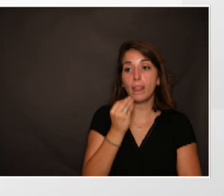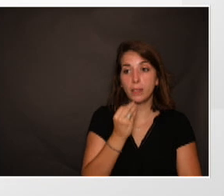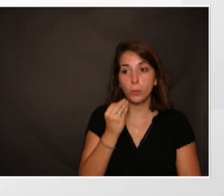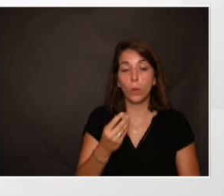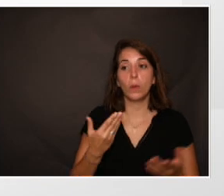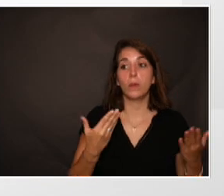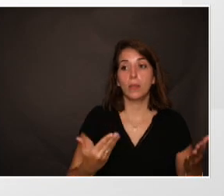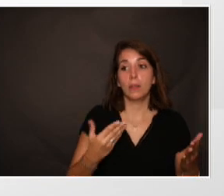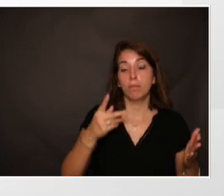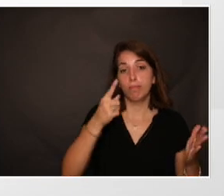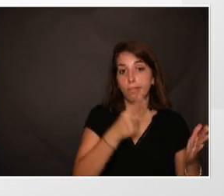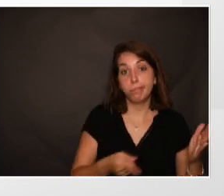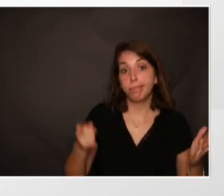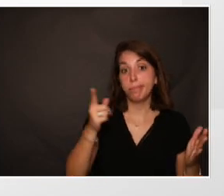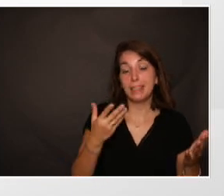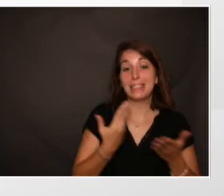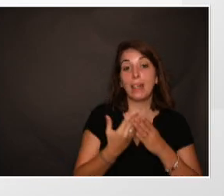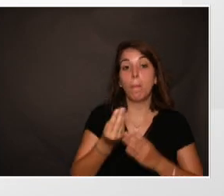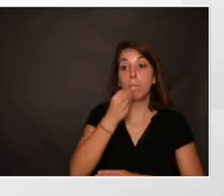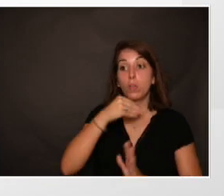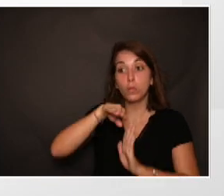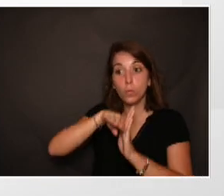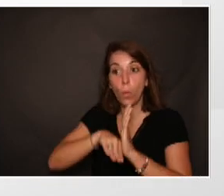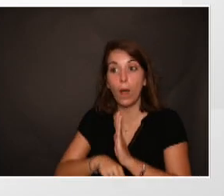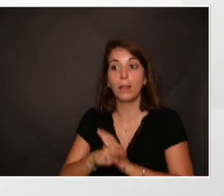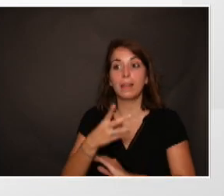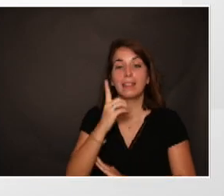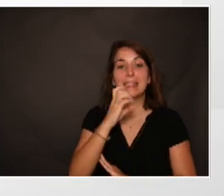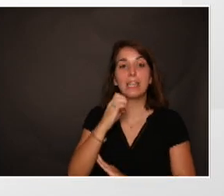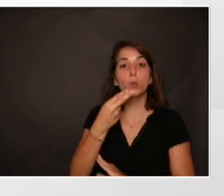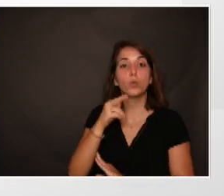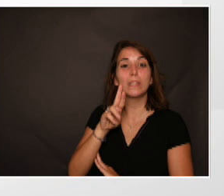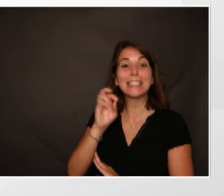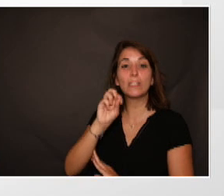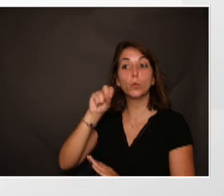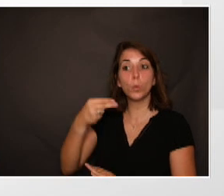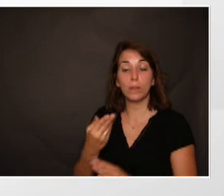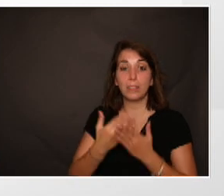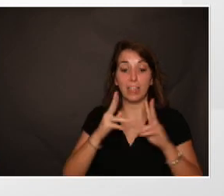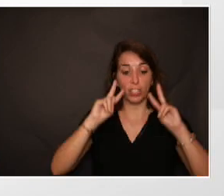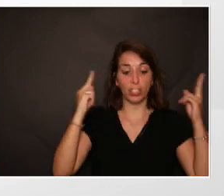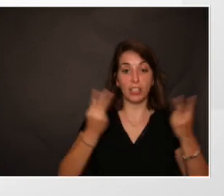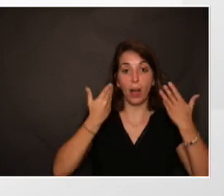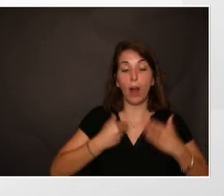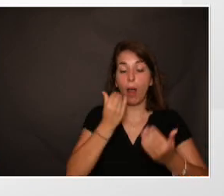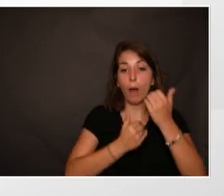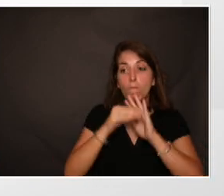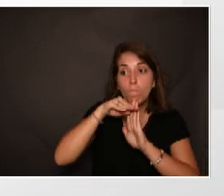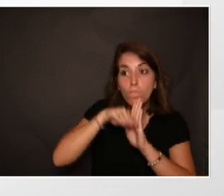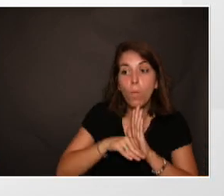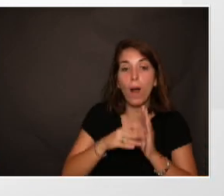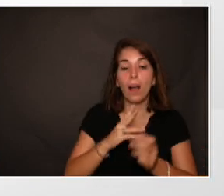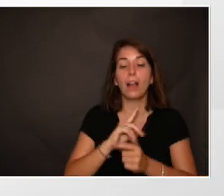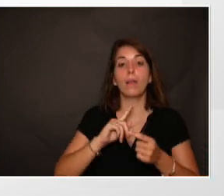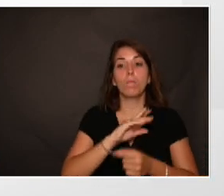la dénutrition en soi va aussi entraîner une spirale sur l'état général, puisque si on a une diminution des apports, on va être plus